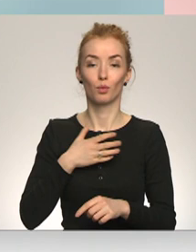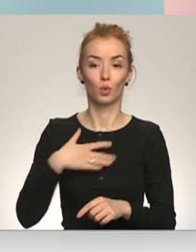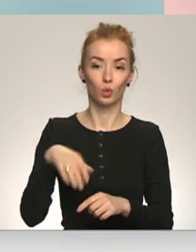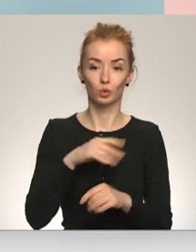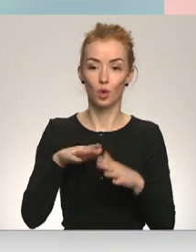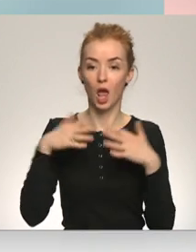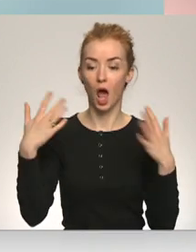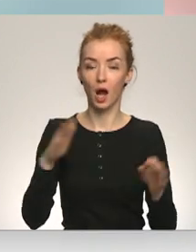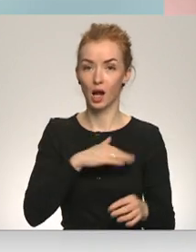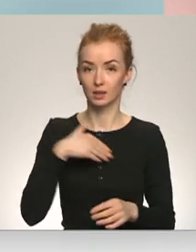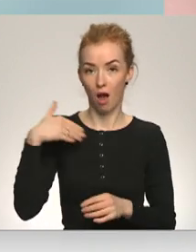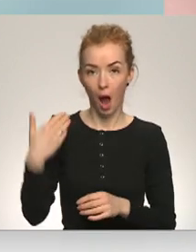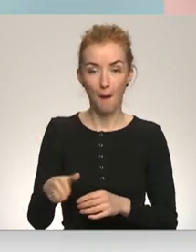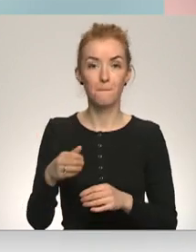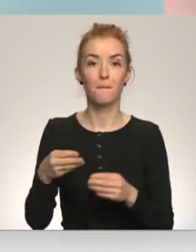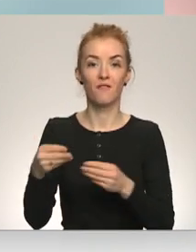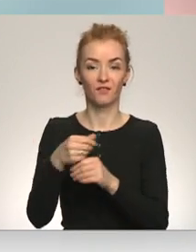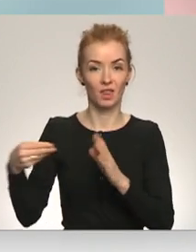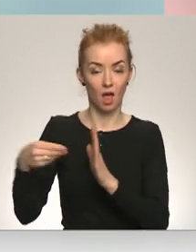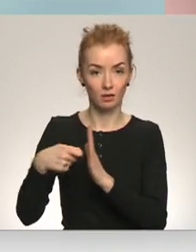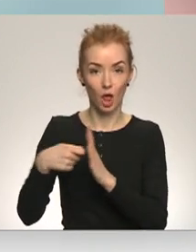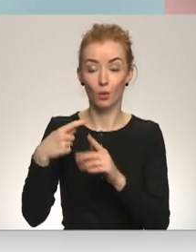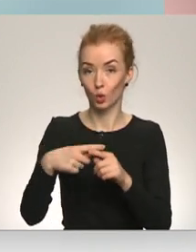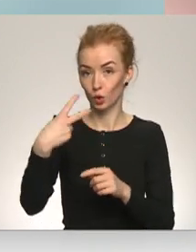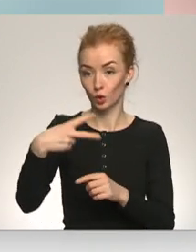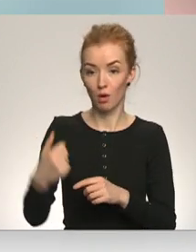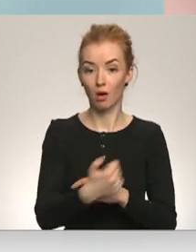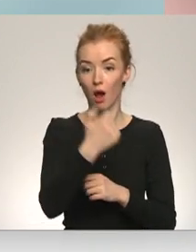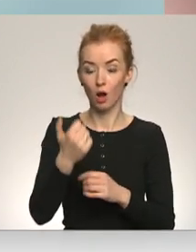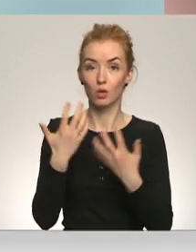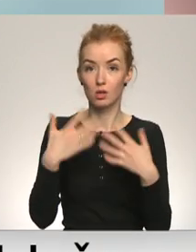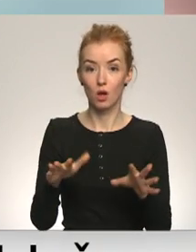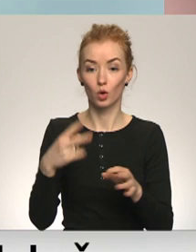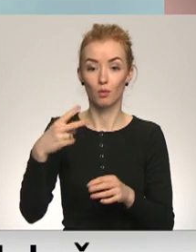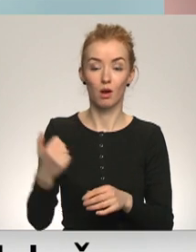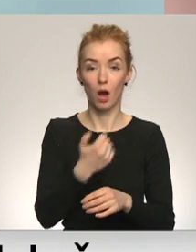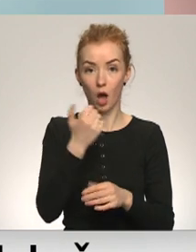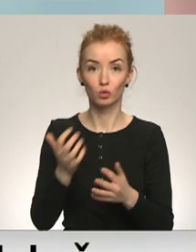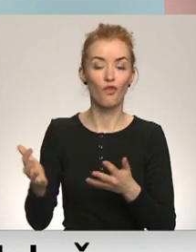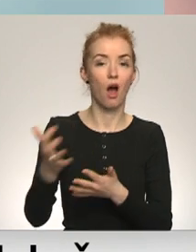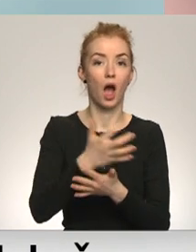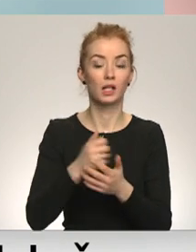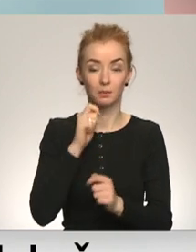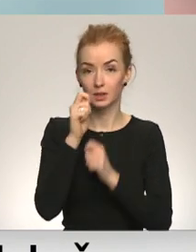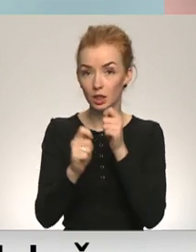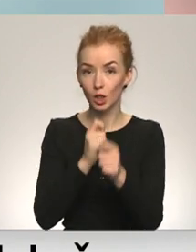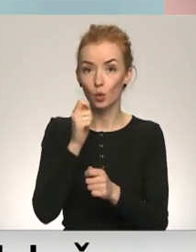ir šis finansējums. Mēs jau 20 gadus vācam ziedojumus